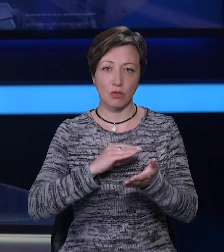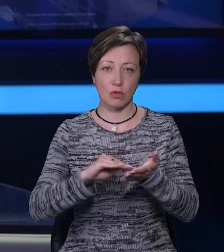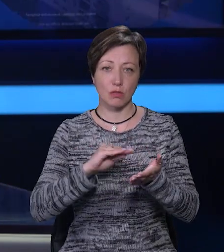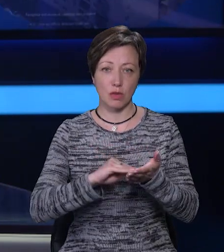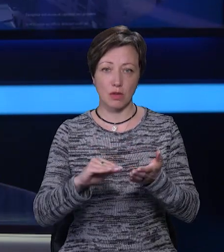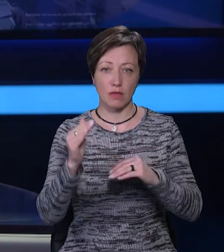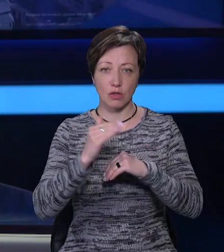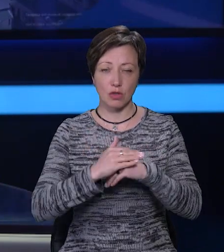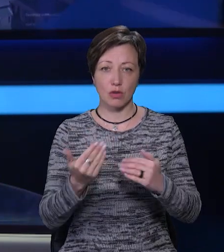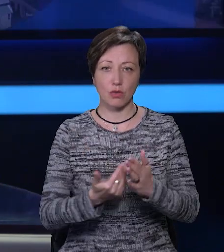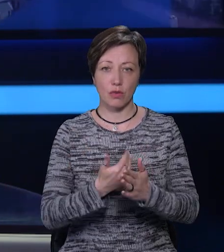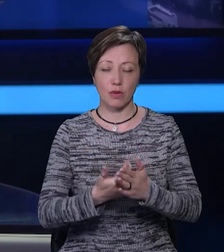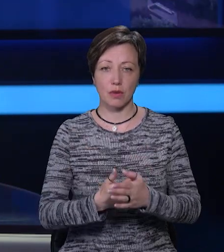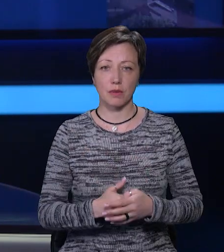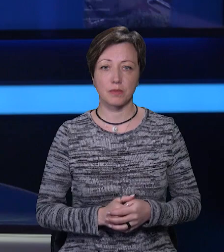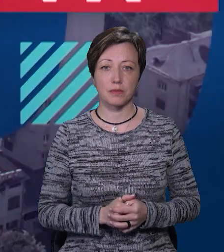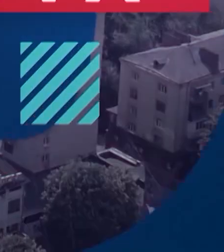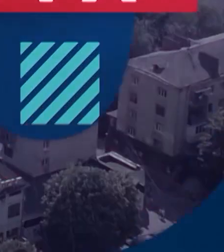у вечірньому випуску новин.